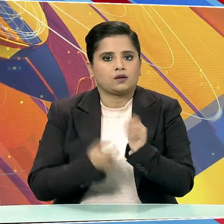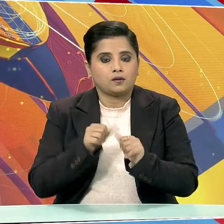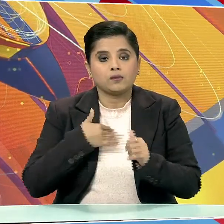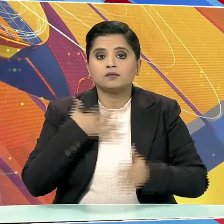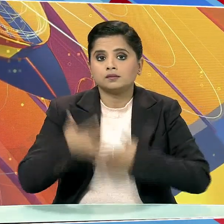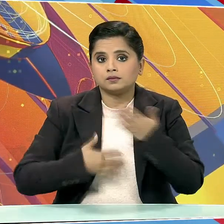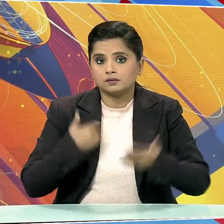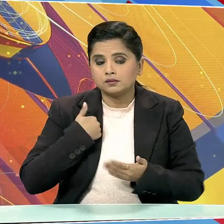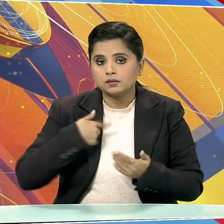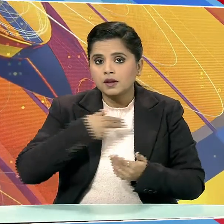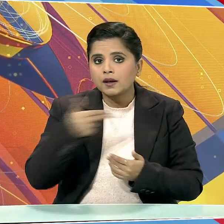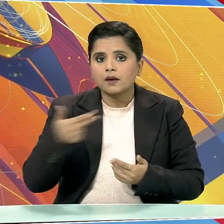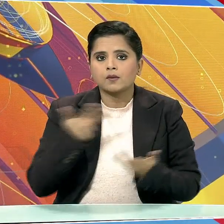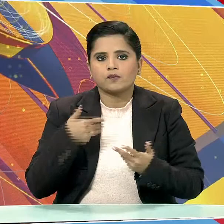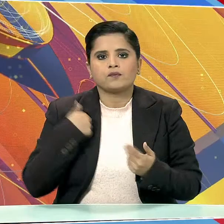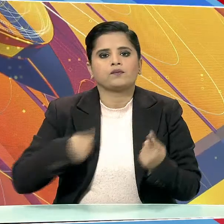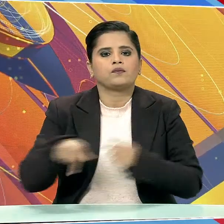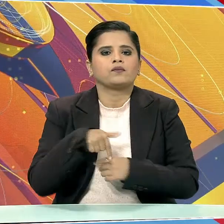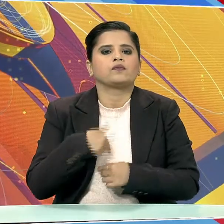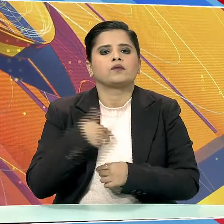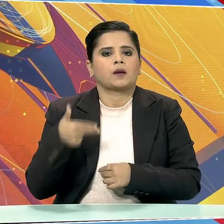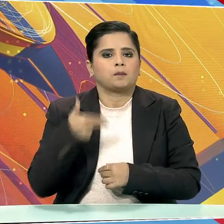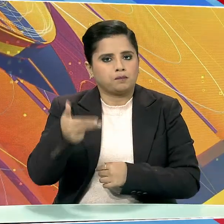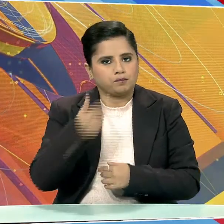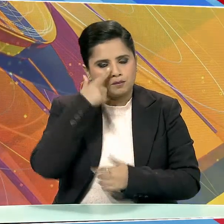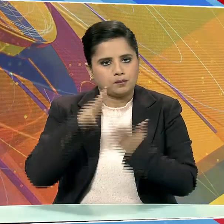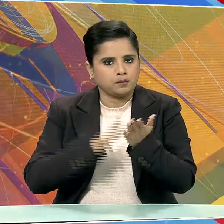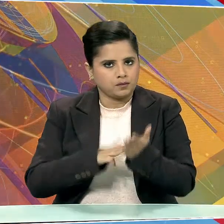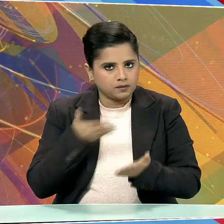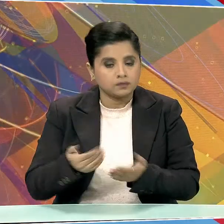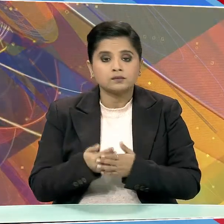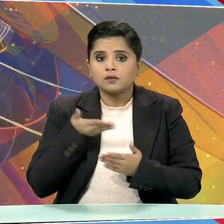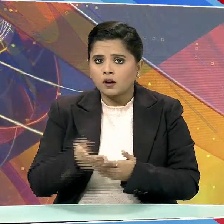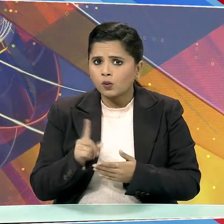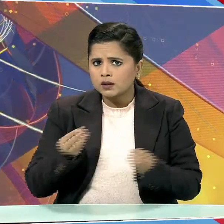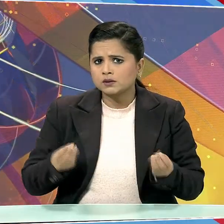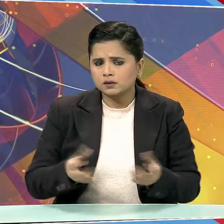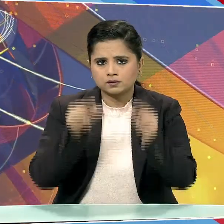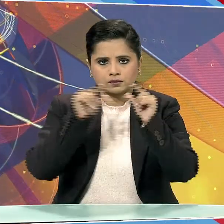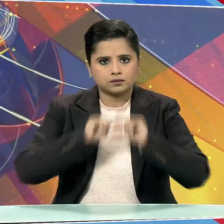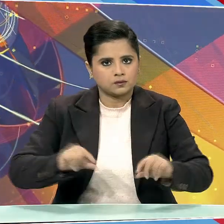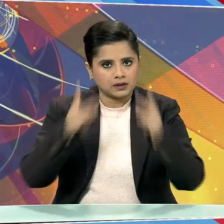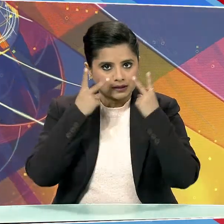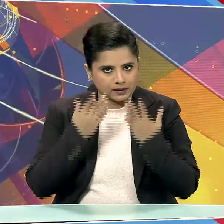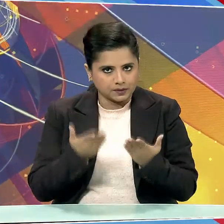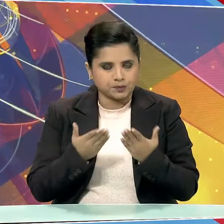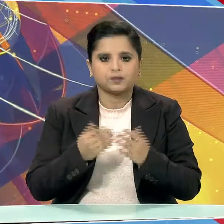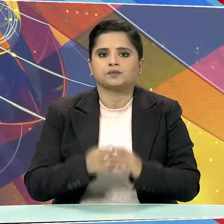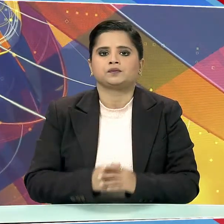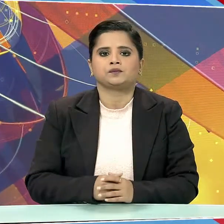मेरी सांकेतिक भाषा की सहयोगी मनीशा शर्मा सबसे पहले शुरुआत हैडलाइन से